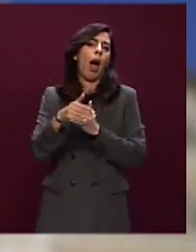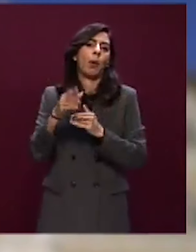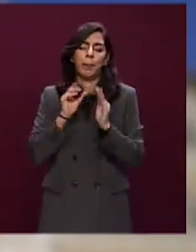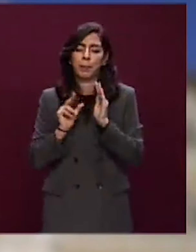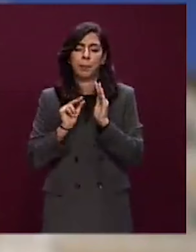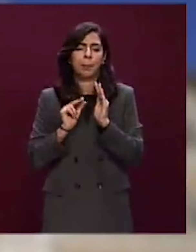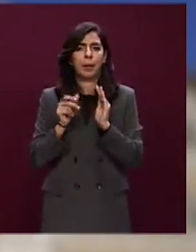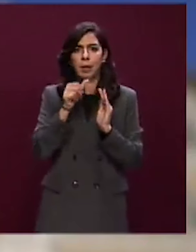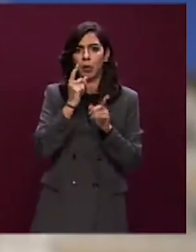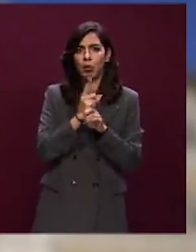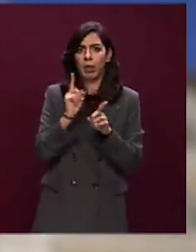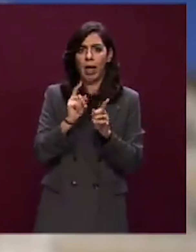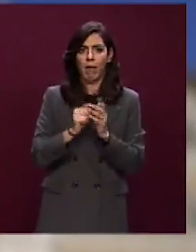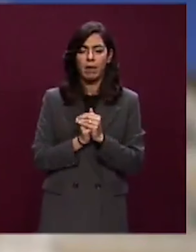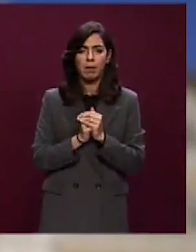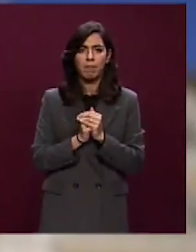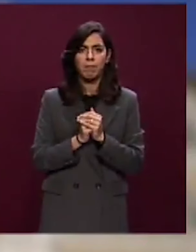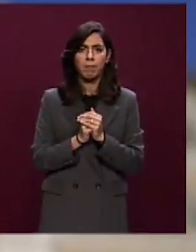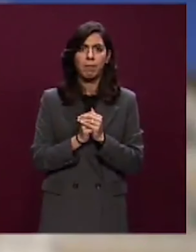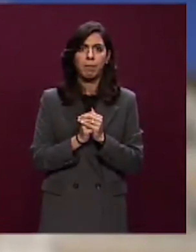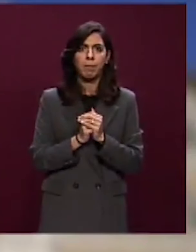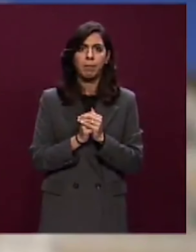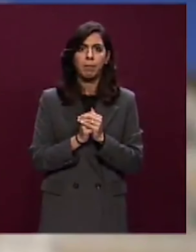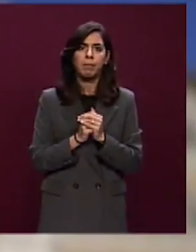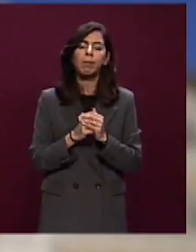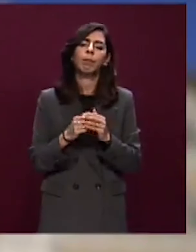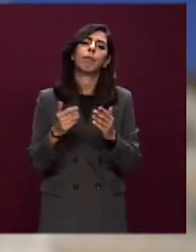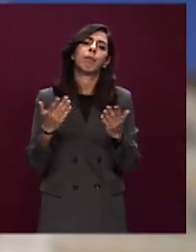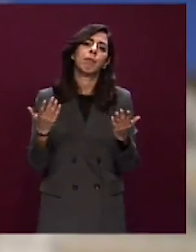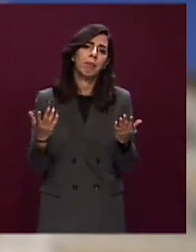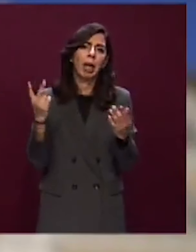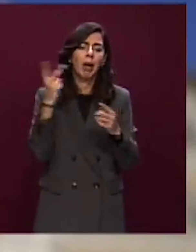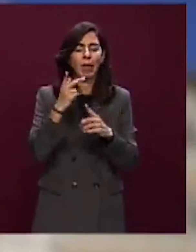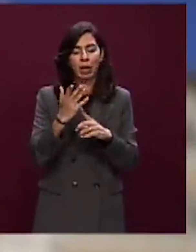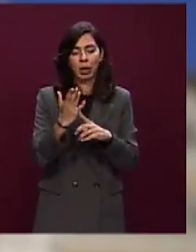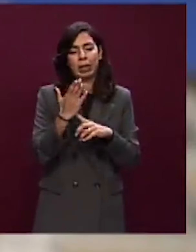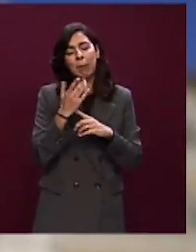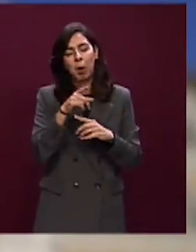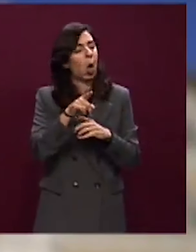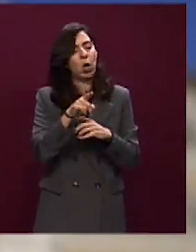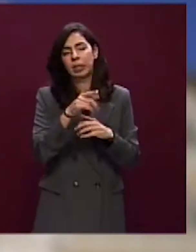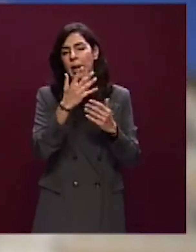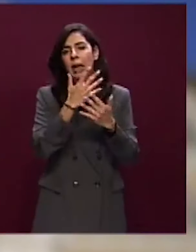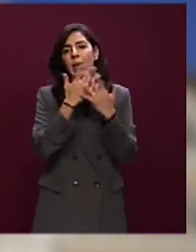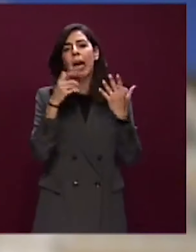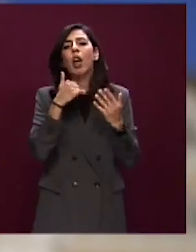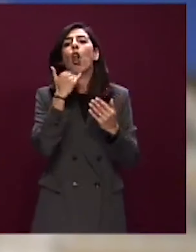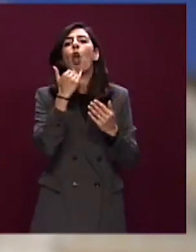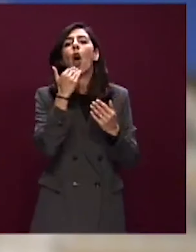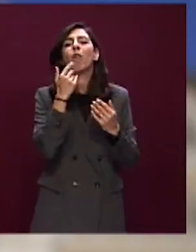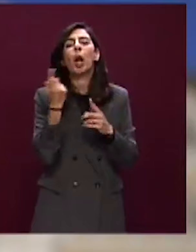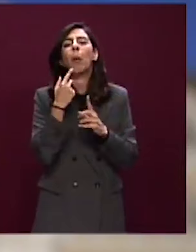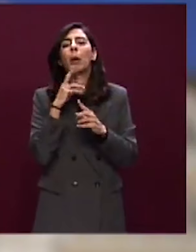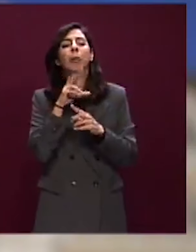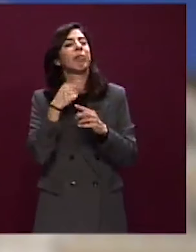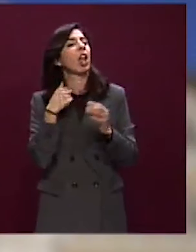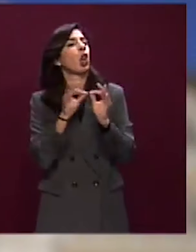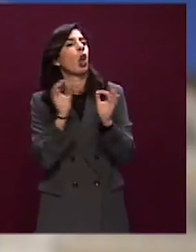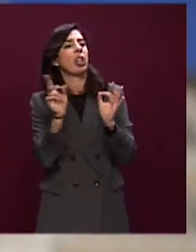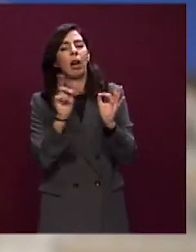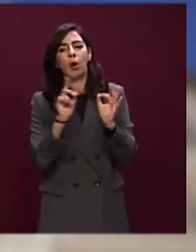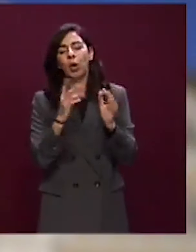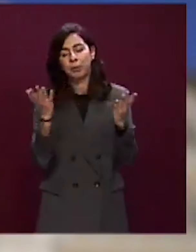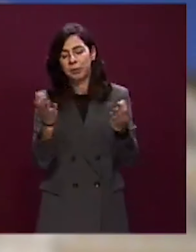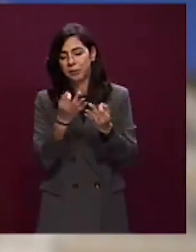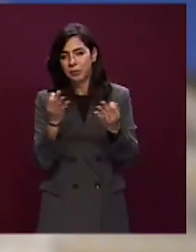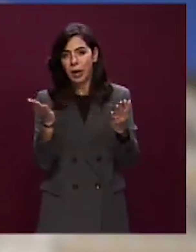che loro sono contro la compressione del dissenso di conseguenza, dimostrano di non essere coerenti con le cose che dicono.